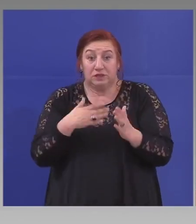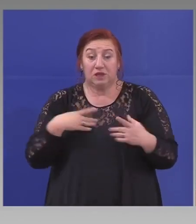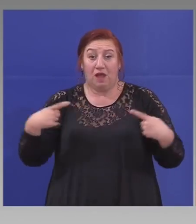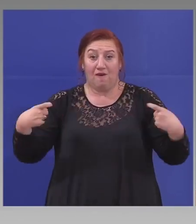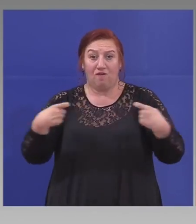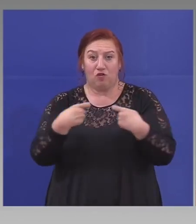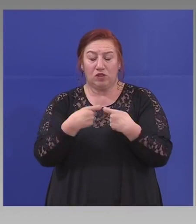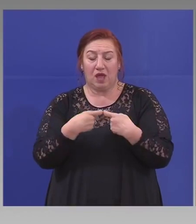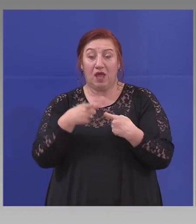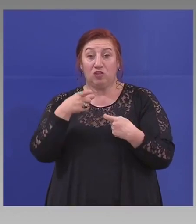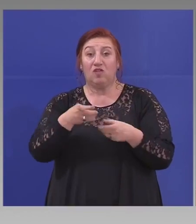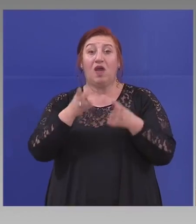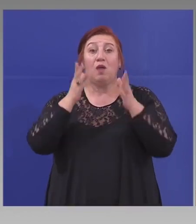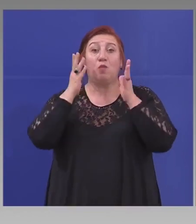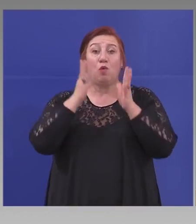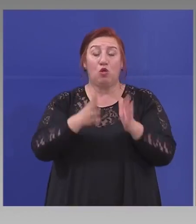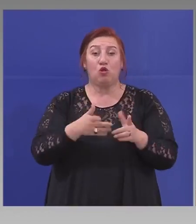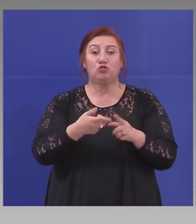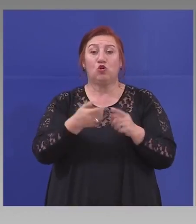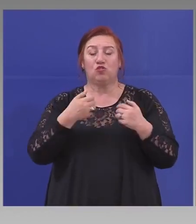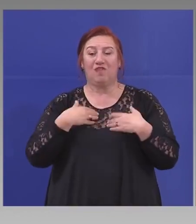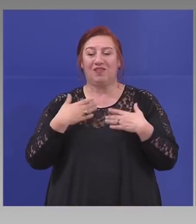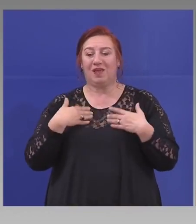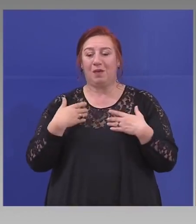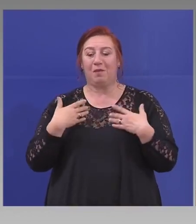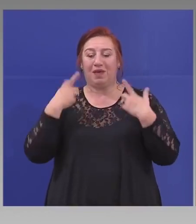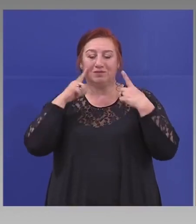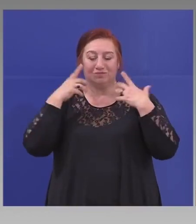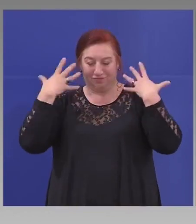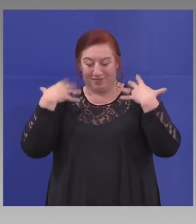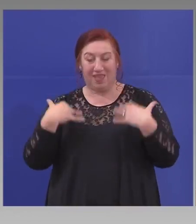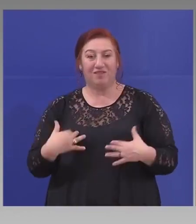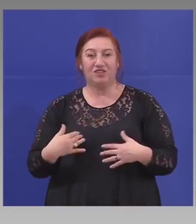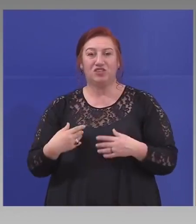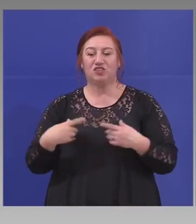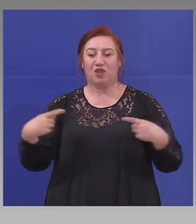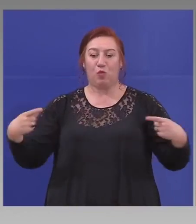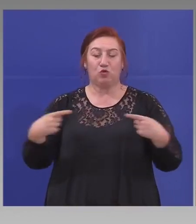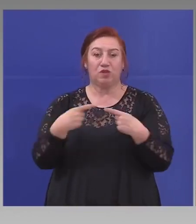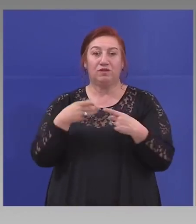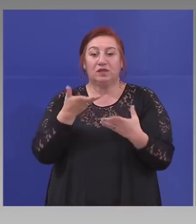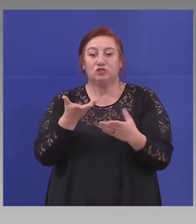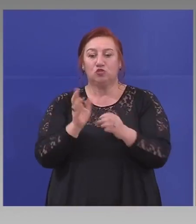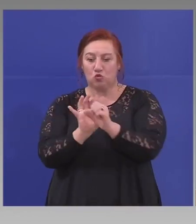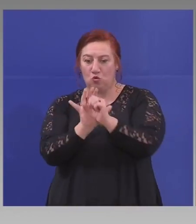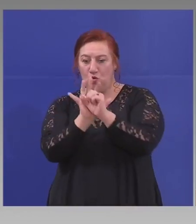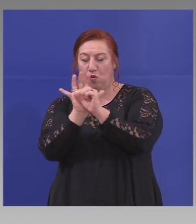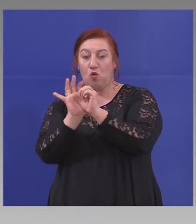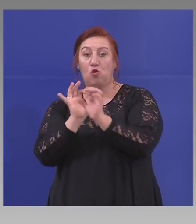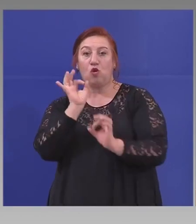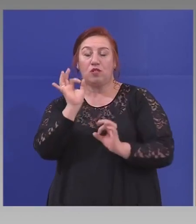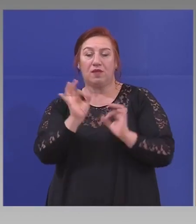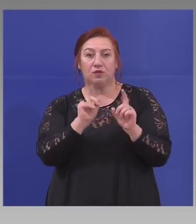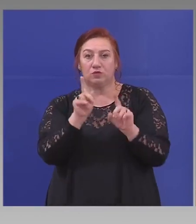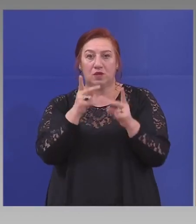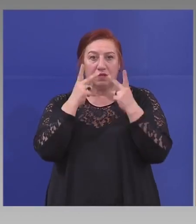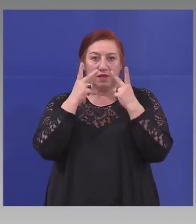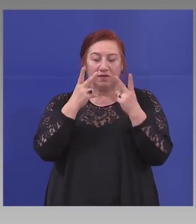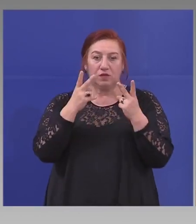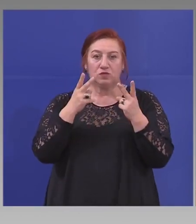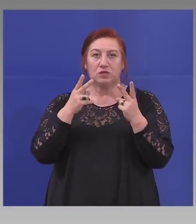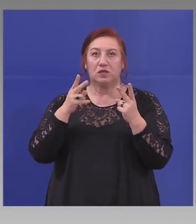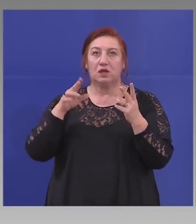физически противник. защото противника, който имаме в момента, коронавируса, е невидим, лети из въздуха,